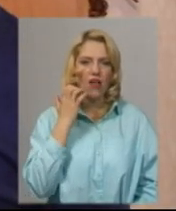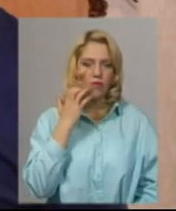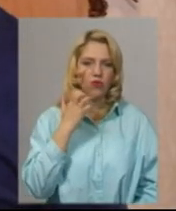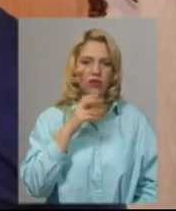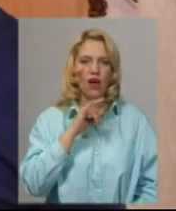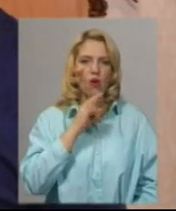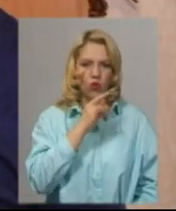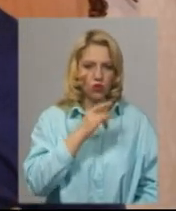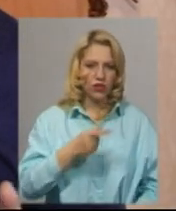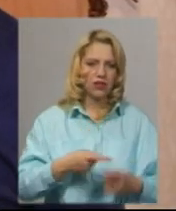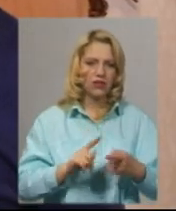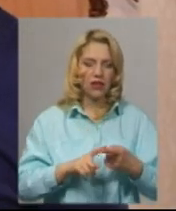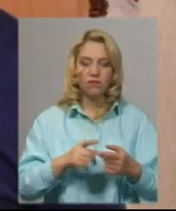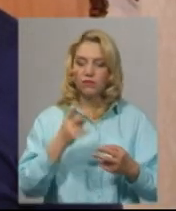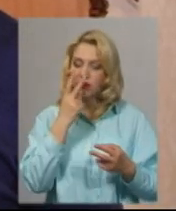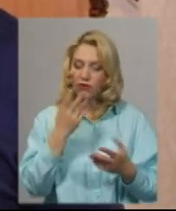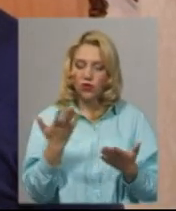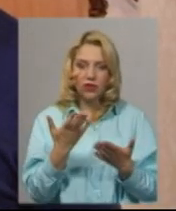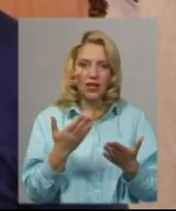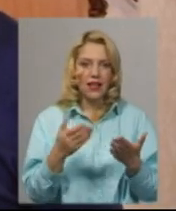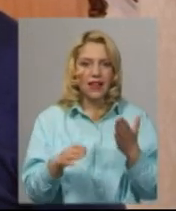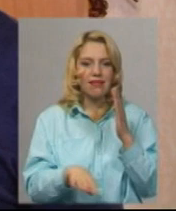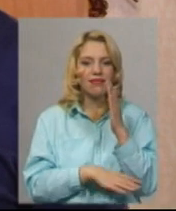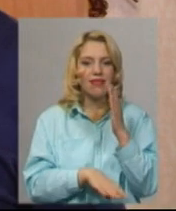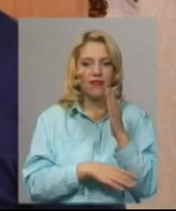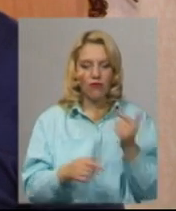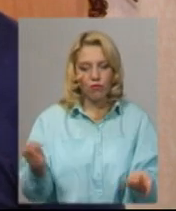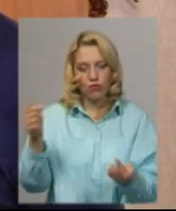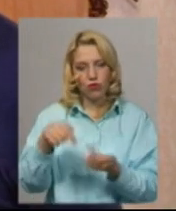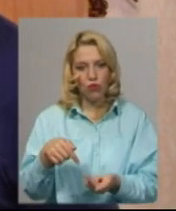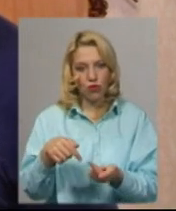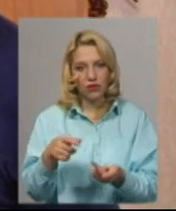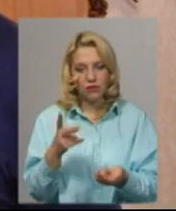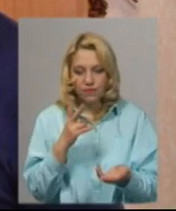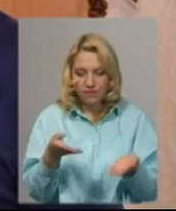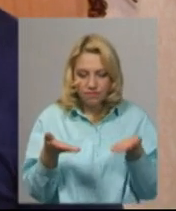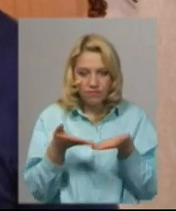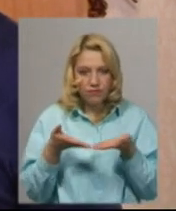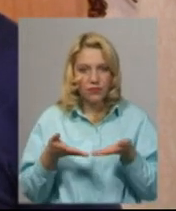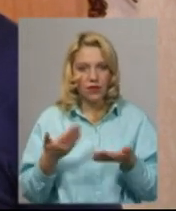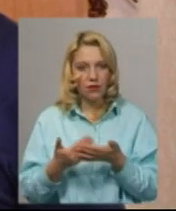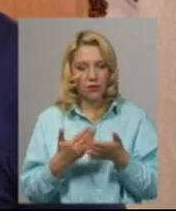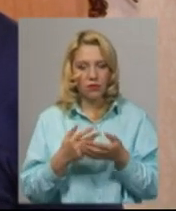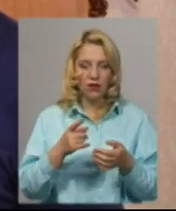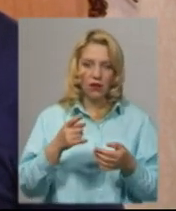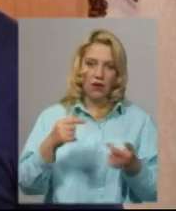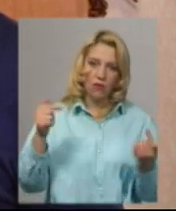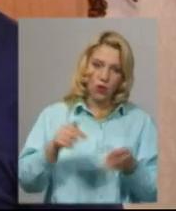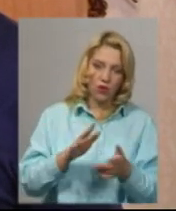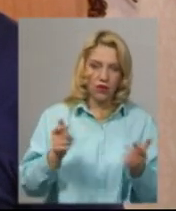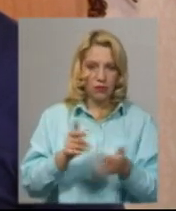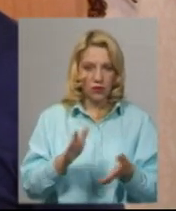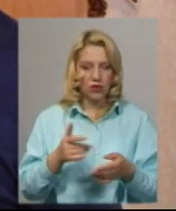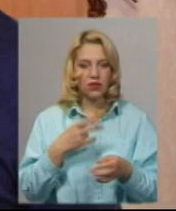яке дерево до якого підходить, бо не все дерево дружить з другим деревом, тобто породи з породою. І це